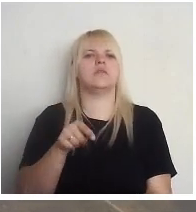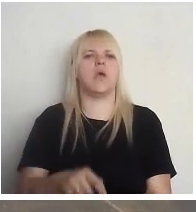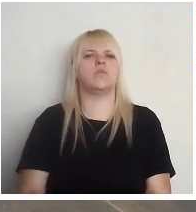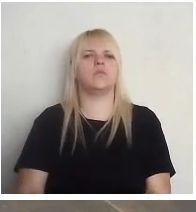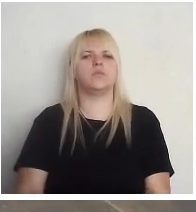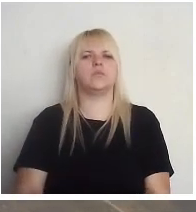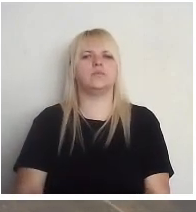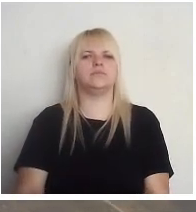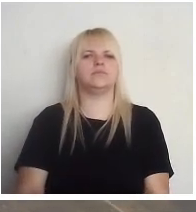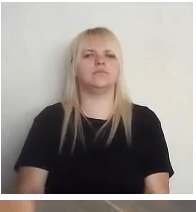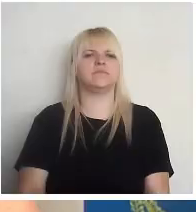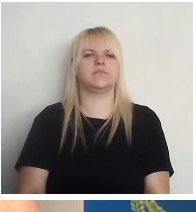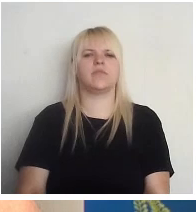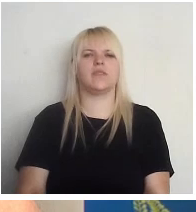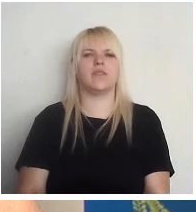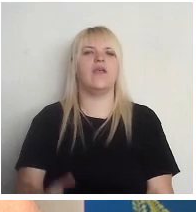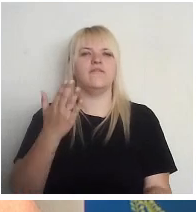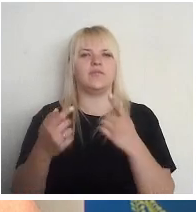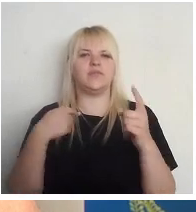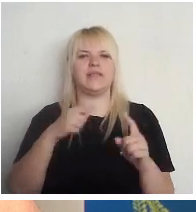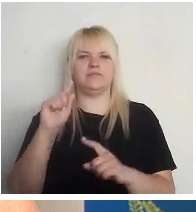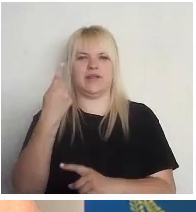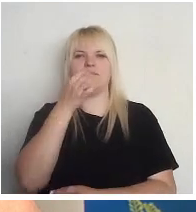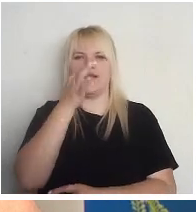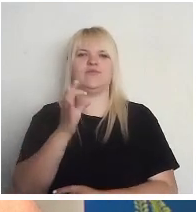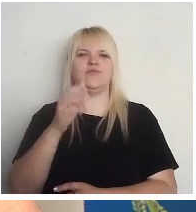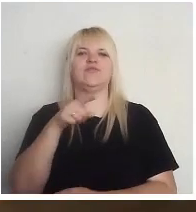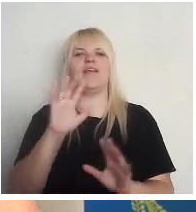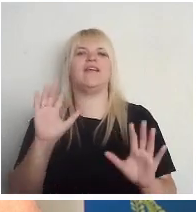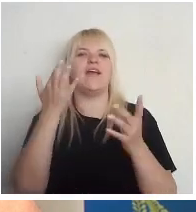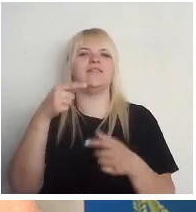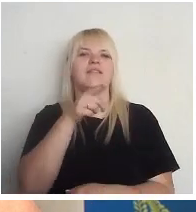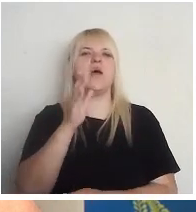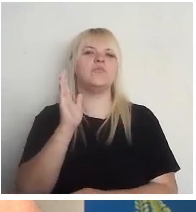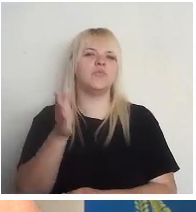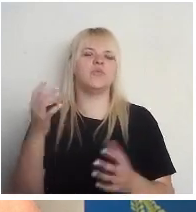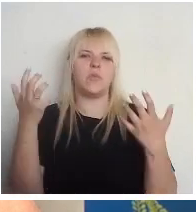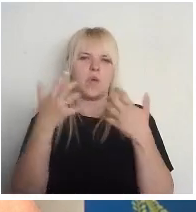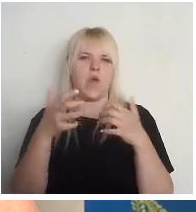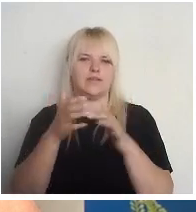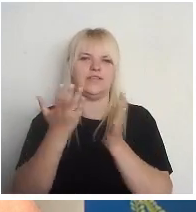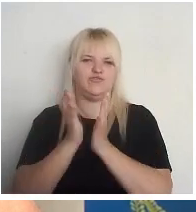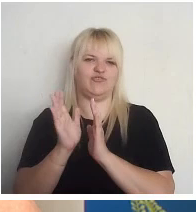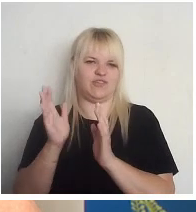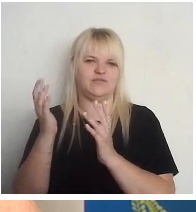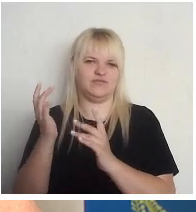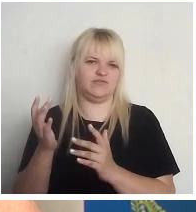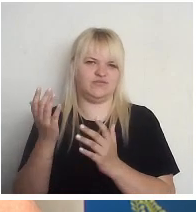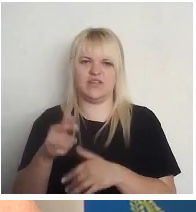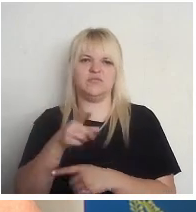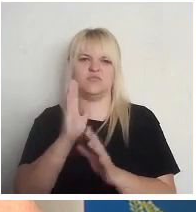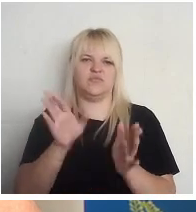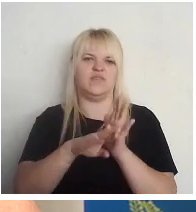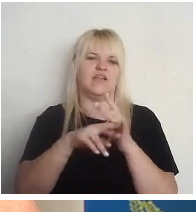Es varbūt pirmā atbildēšu šajā gadījumā. Tā būtu politiski izšķiršanās, tas būtu vienkārši lēmums.